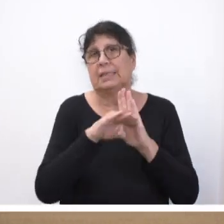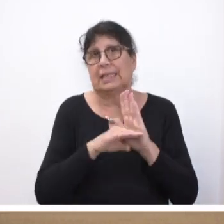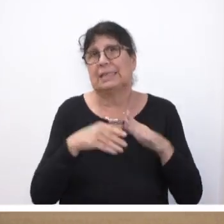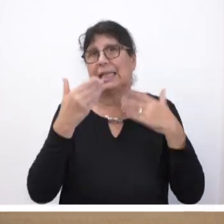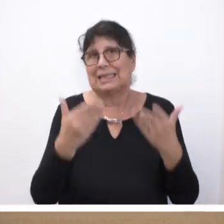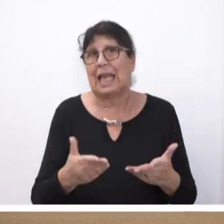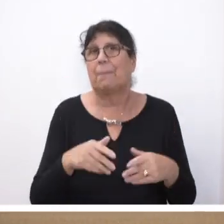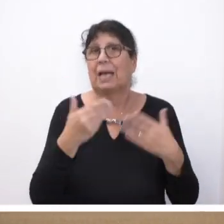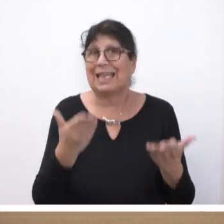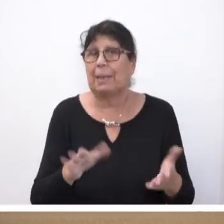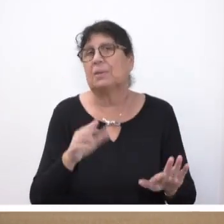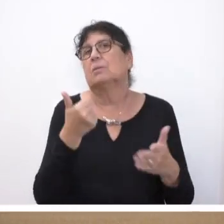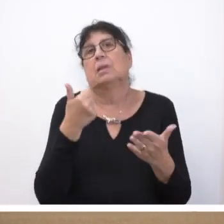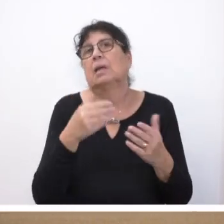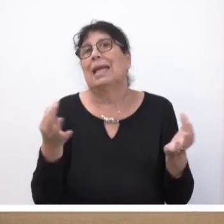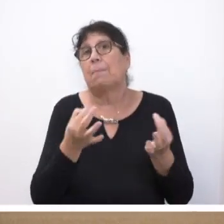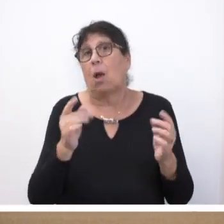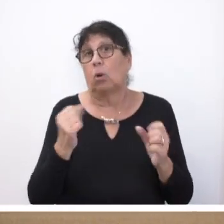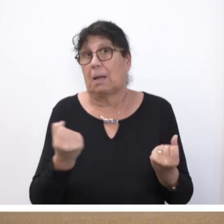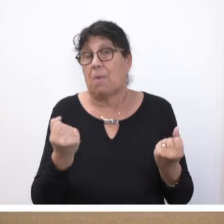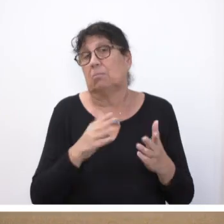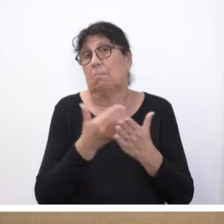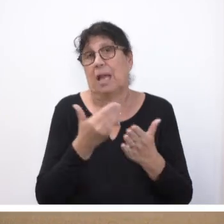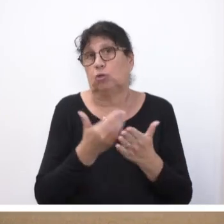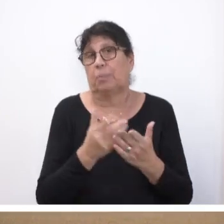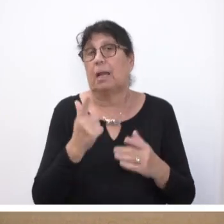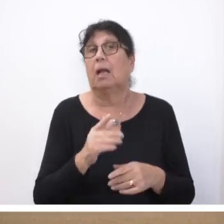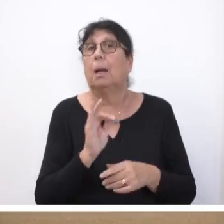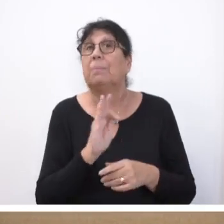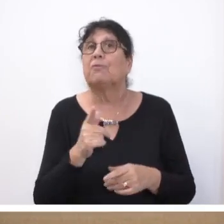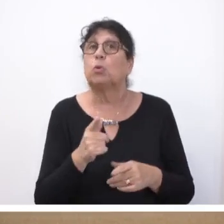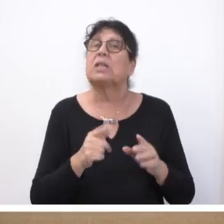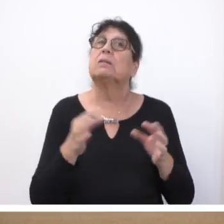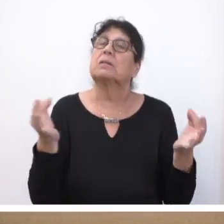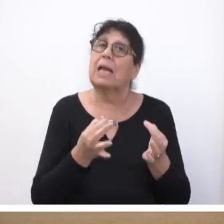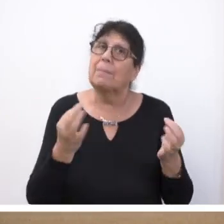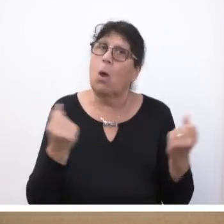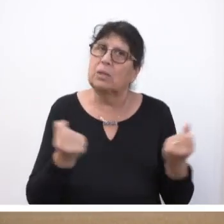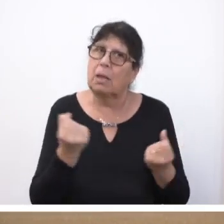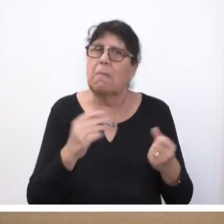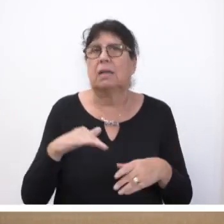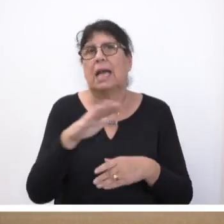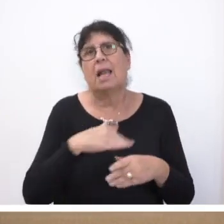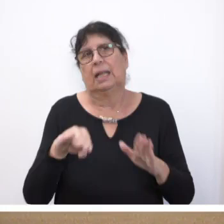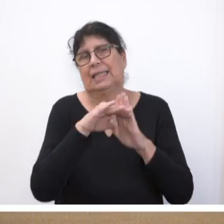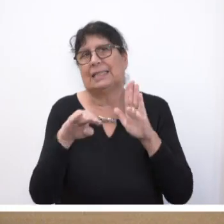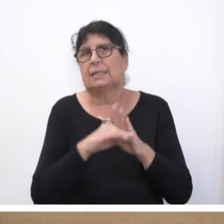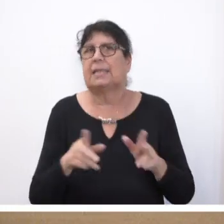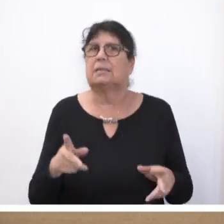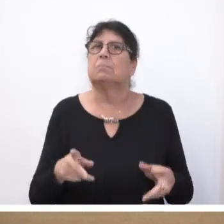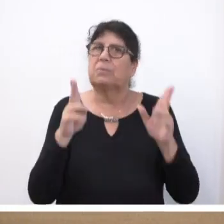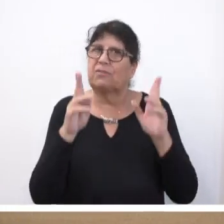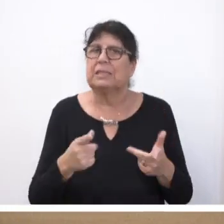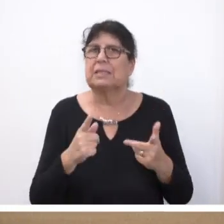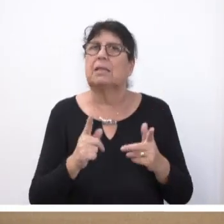Gebrauch gemacht. Beispiel. Es wird von der Befugnis Gebrauch gemacht, durch Landesgesetz die Möglichkeit für zeitlich begrenzte Ausnahmen von